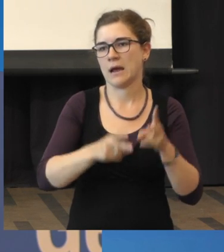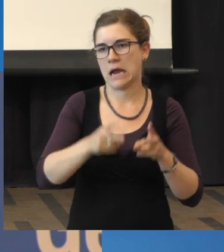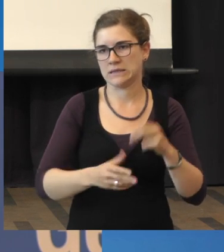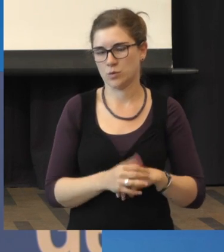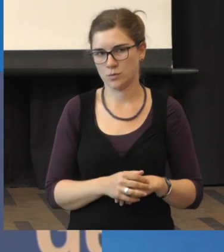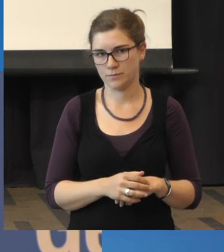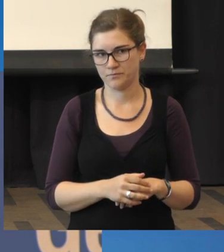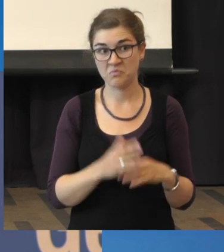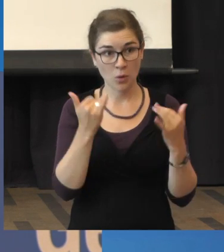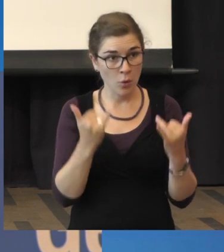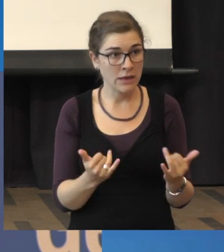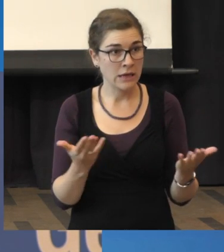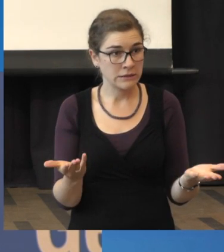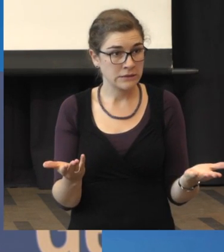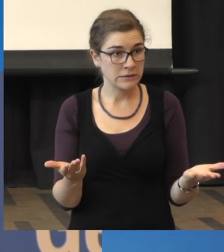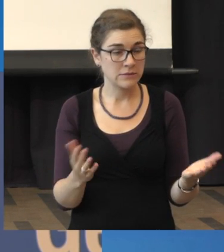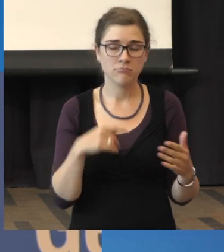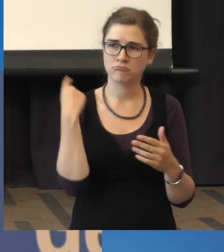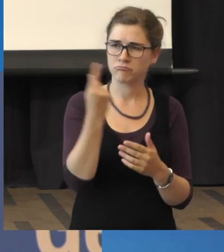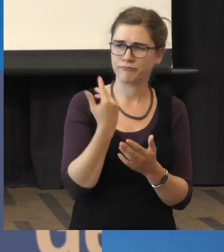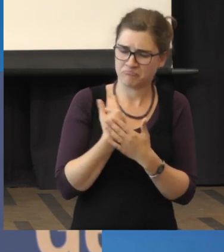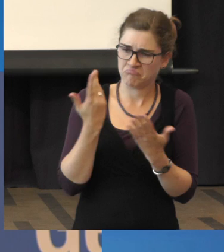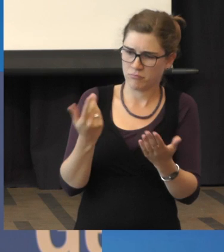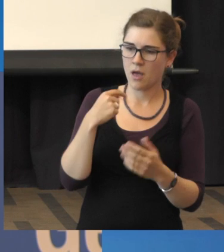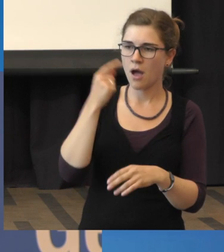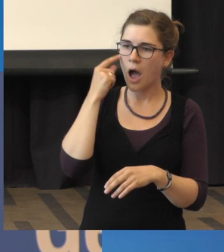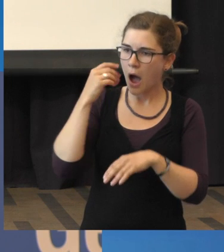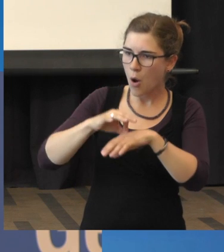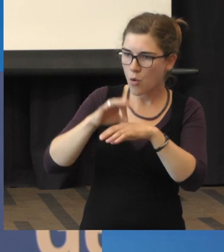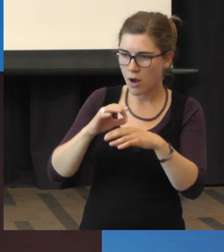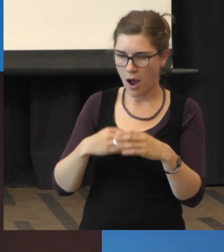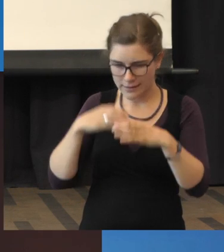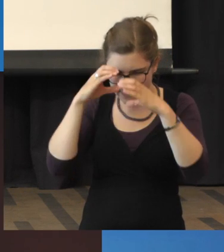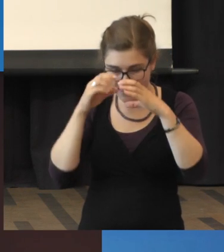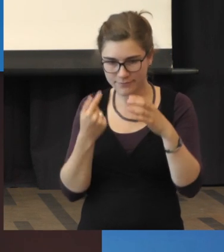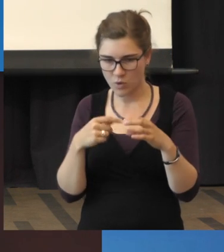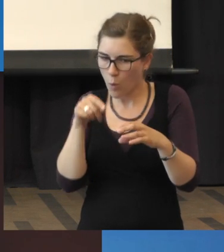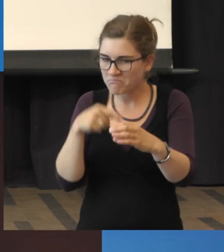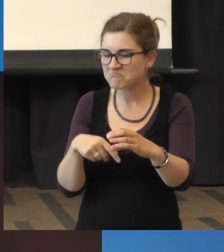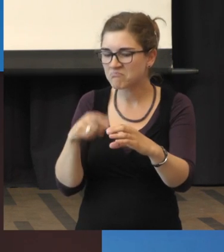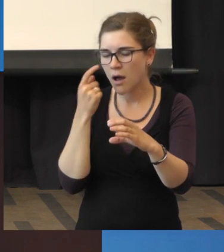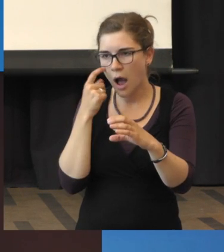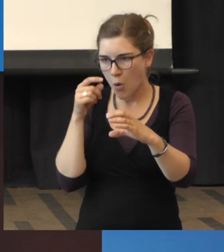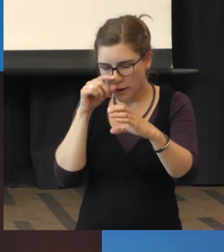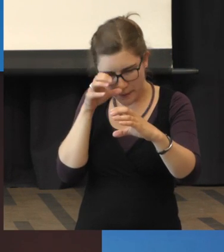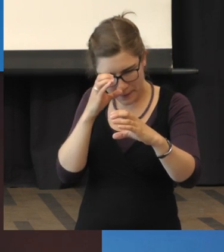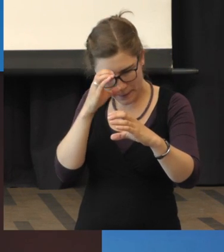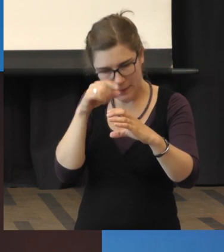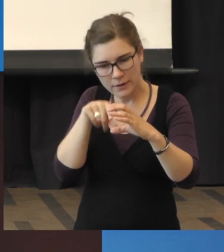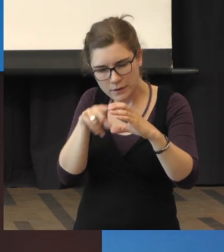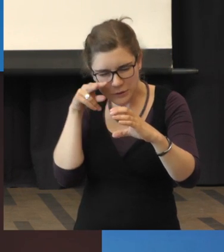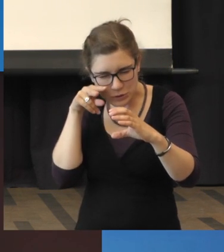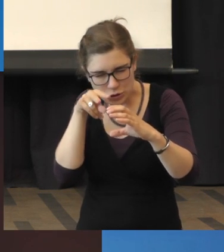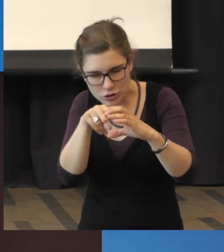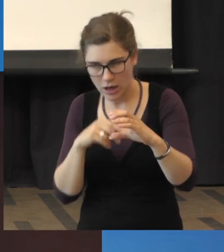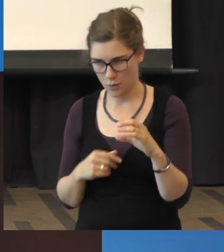Und wenn wir nun jetzt als Augenarzt in das Auge reingucken mit irgendwelchen Instrumenten, die ich Ihnen gleich zeige, die Sie wahrscheinlich auch alle